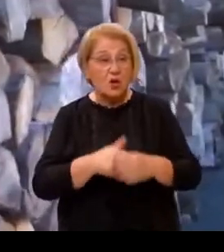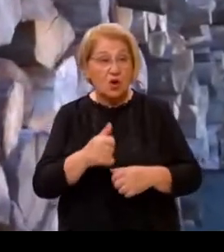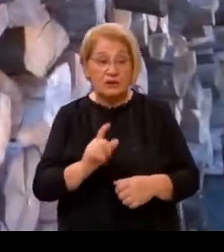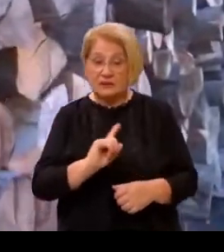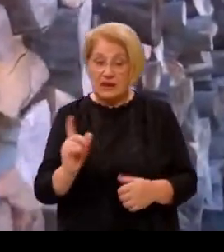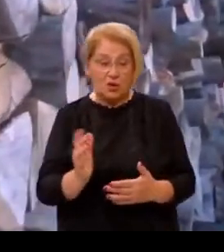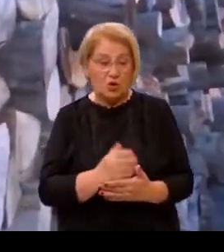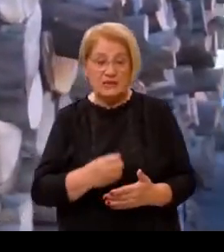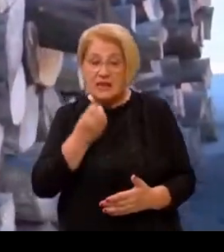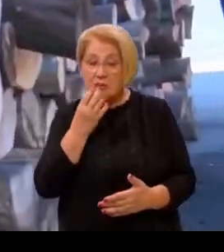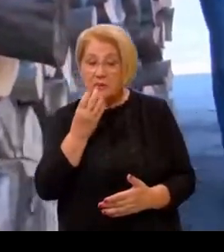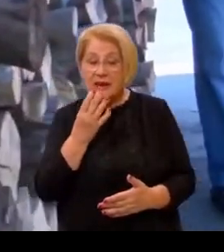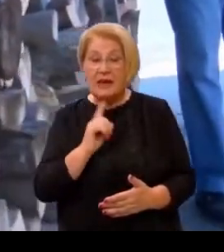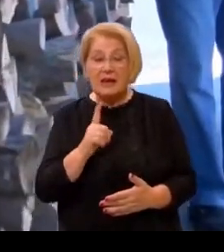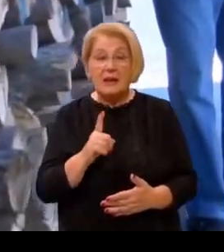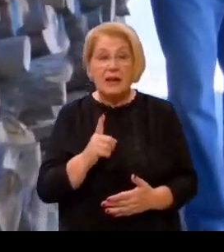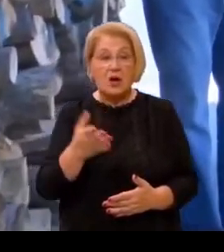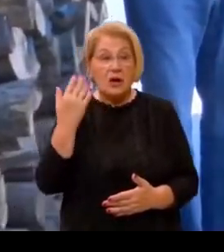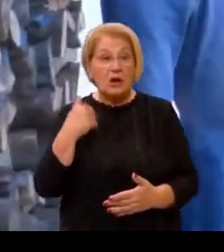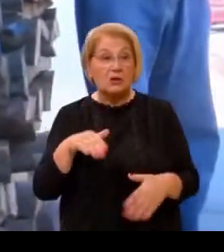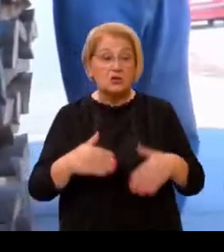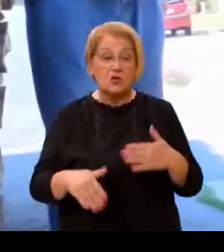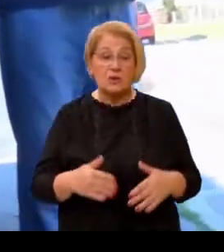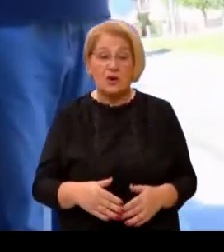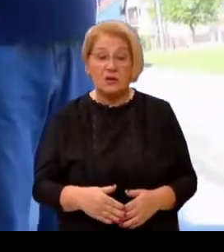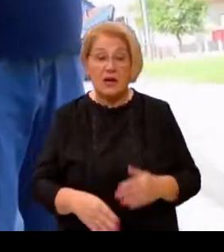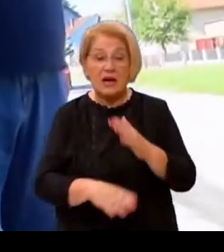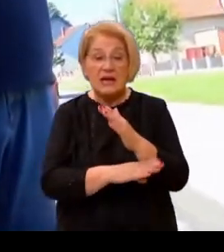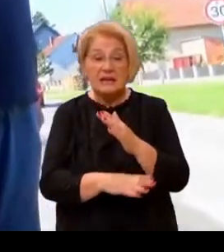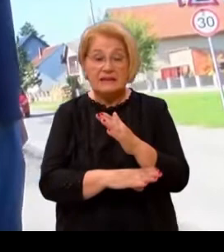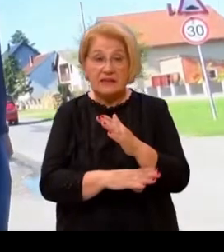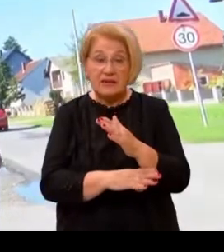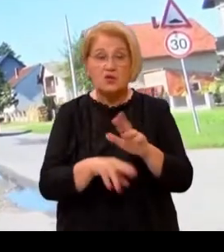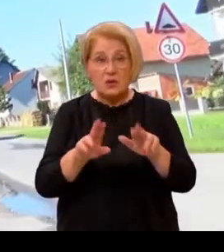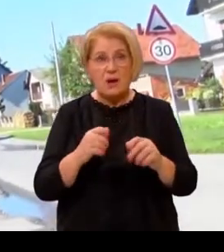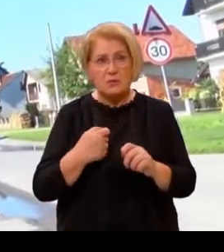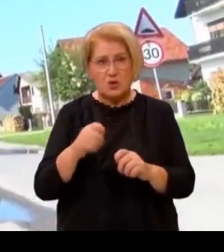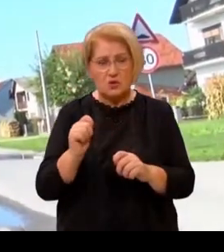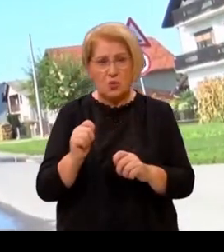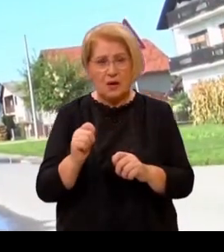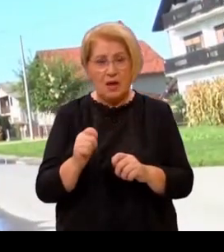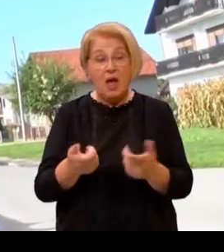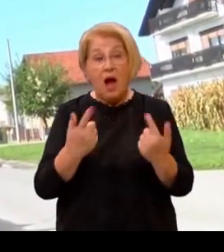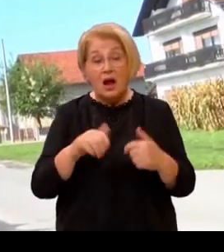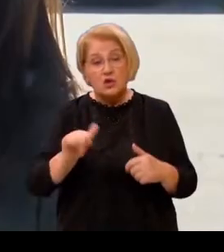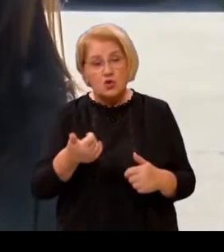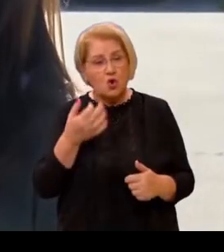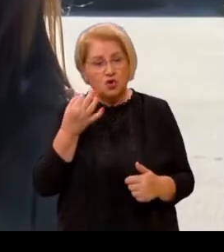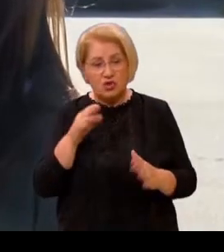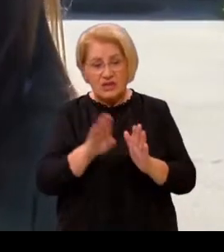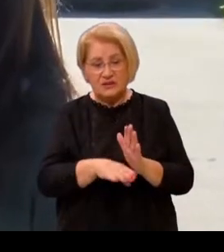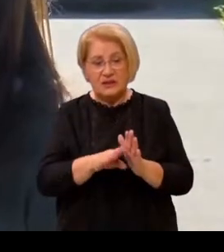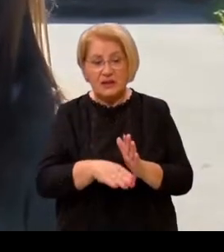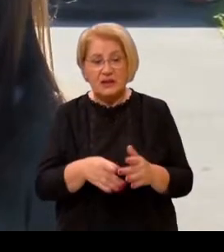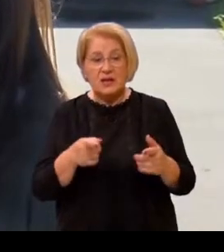ne koristi. Pogotovo otkako su u mirovini. Drva su u natoč po skupljenju i tekako povoljnija. S